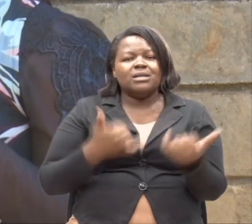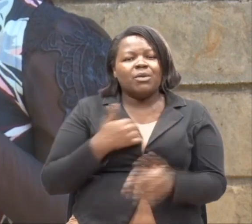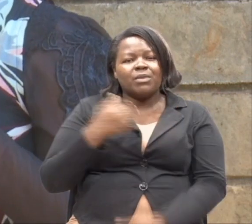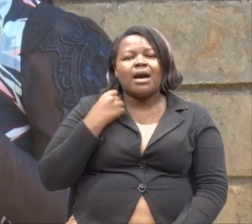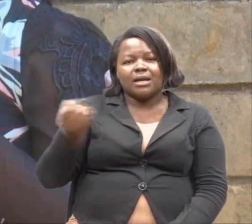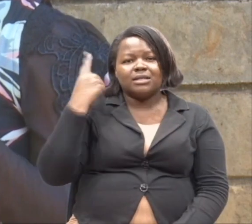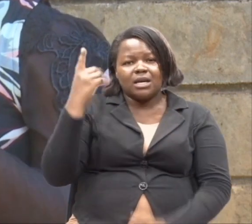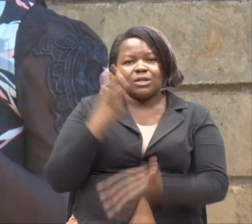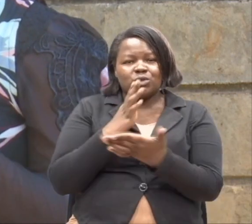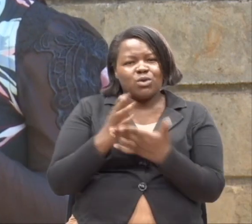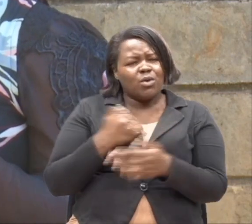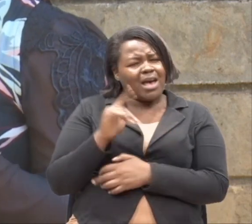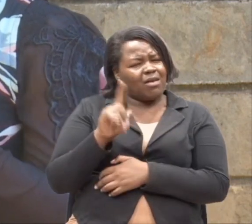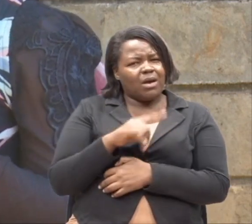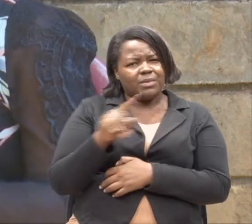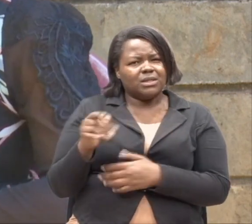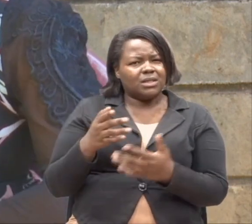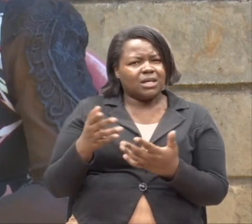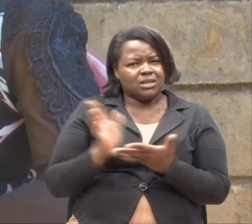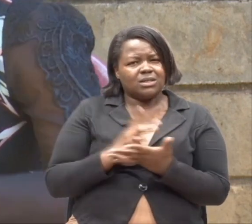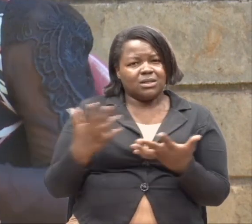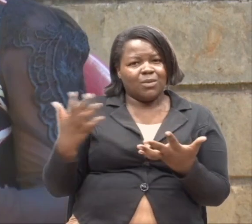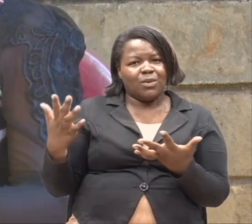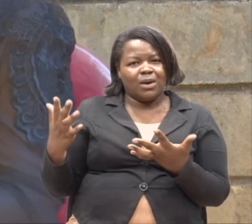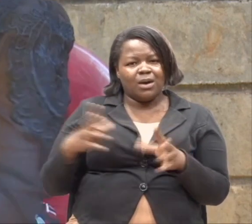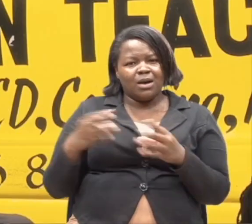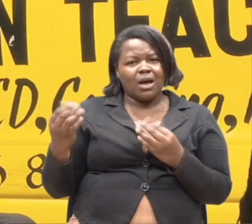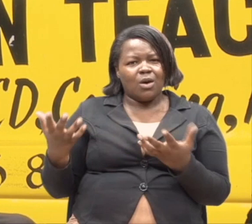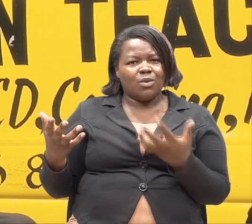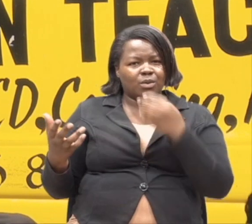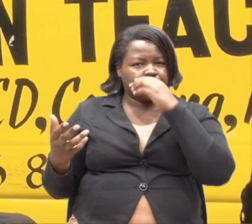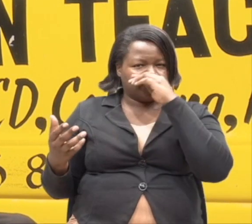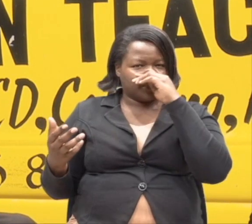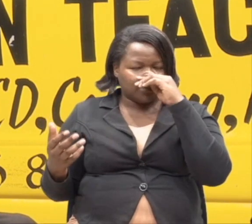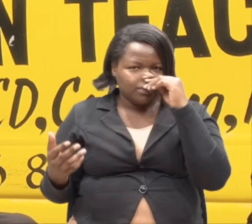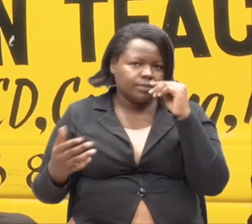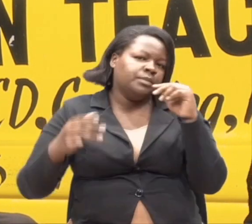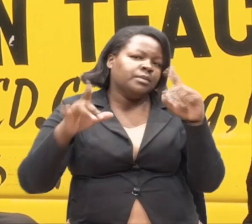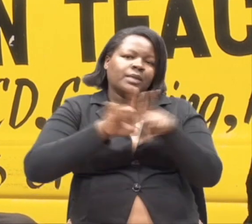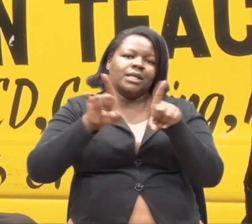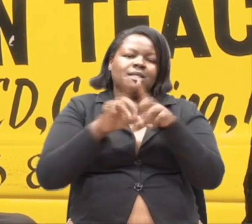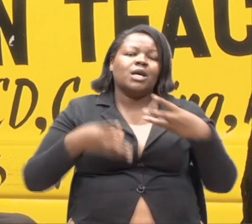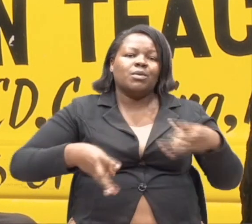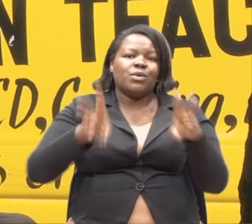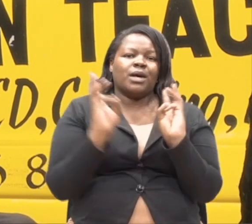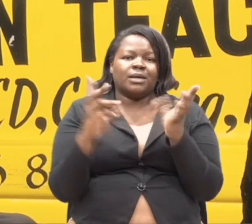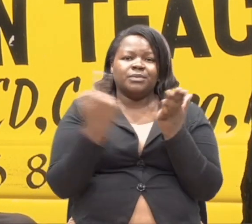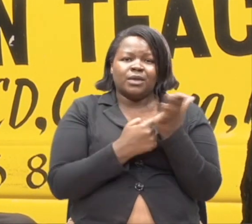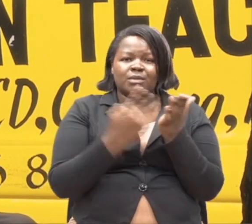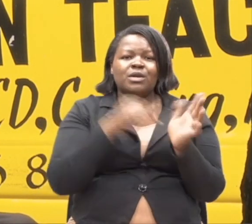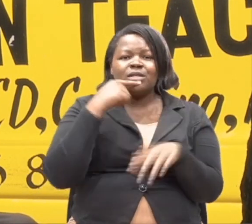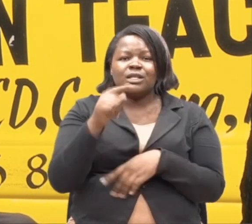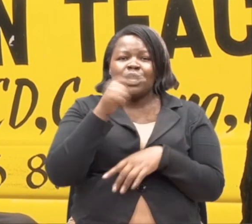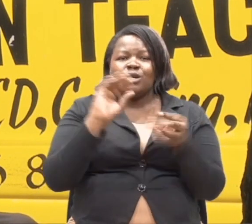kuna kasoro pahali. Ilitokea ziti kuli ndaji. Kama vile waingereza usema. You